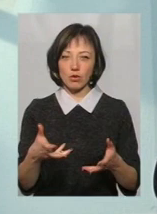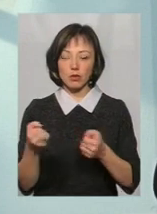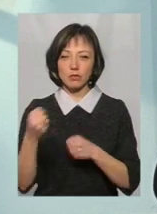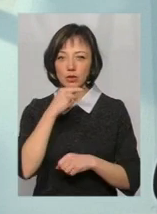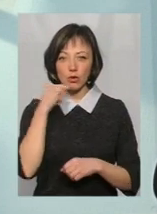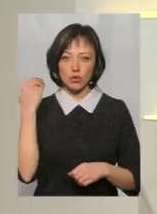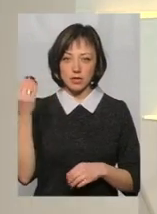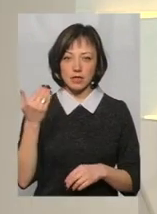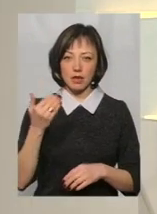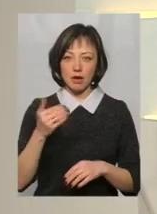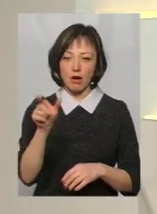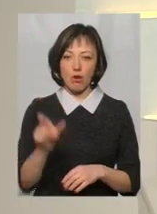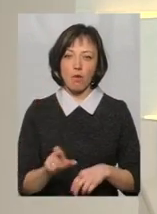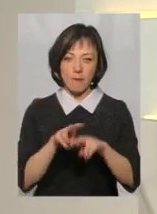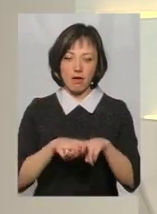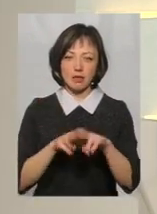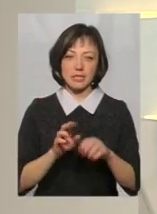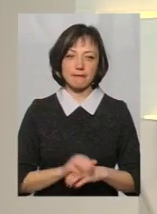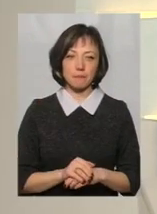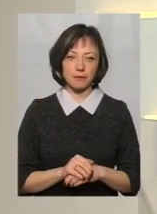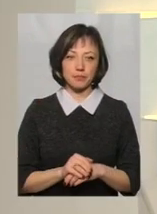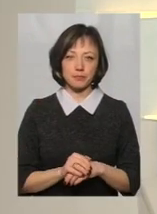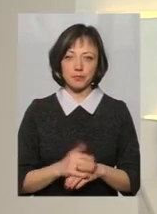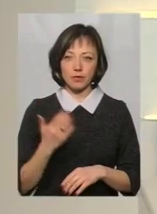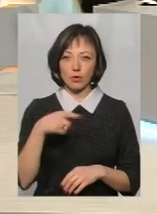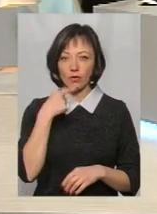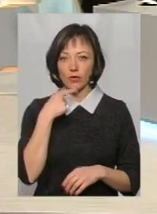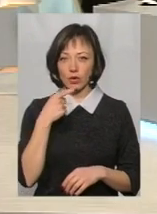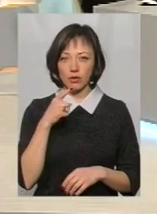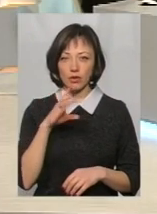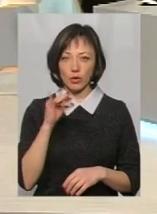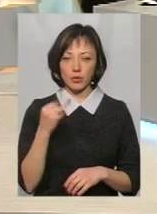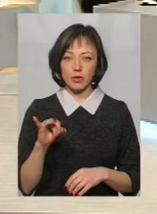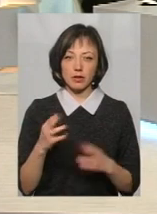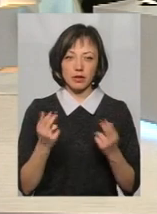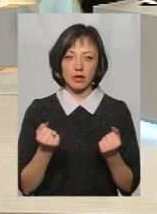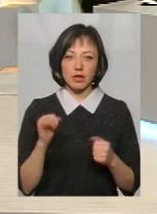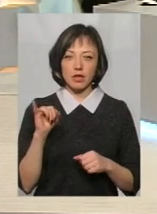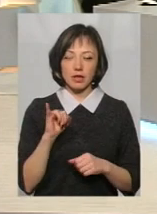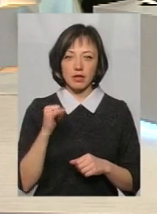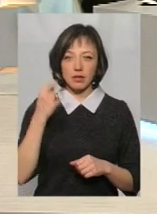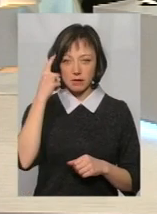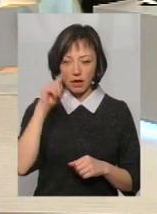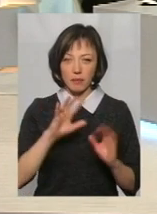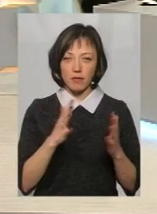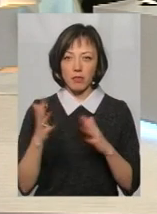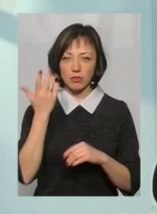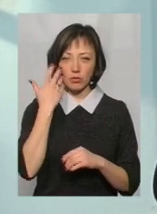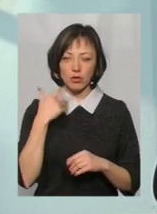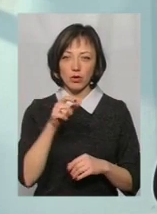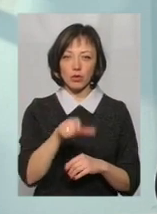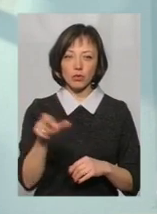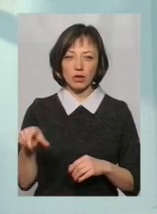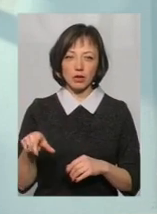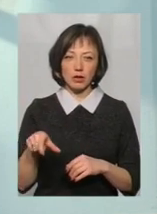російське громадянство. Ну, це те, про що говорив пан Юрій, так. І нам відомі випадки, коли там людей,